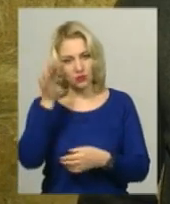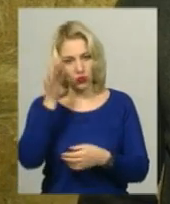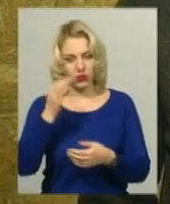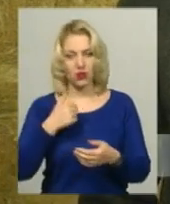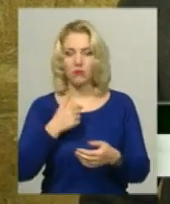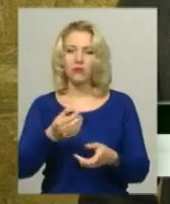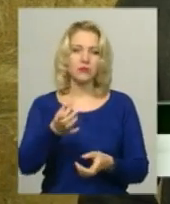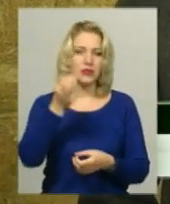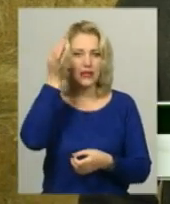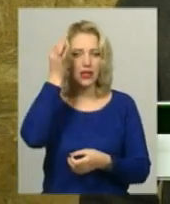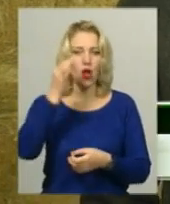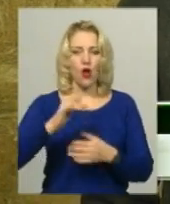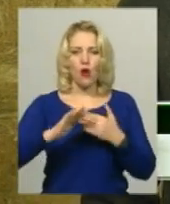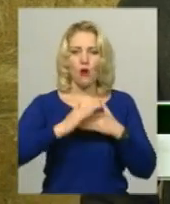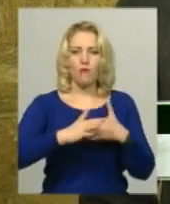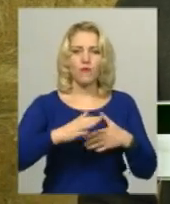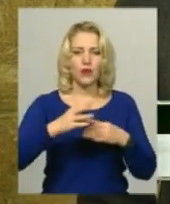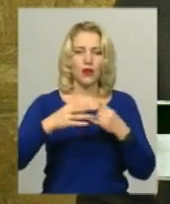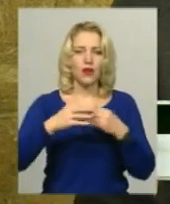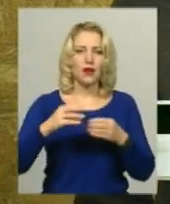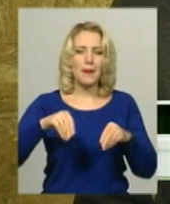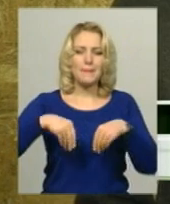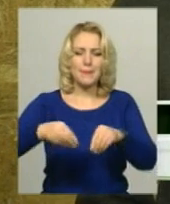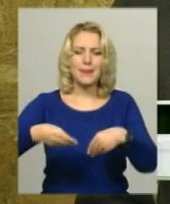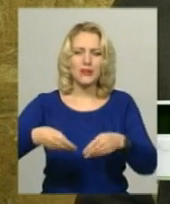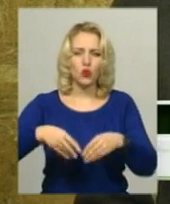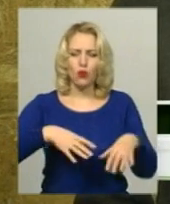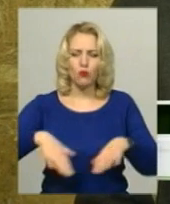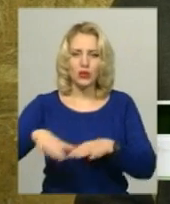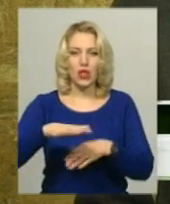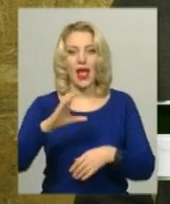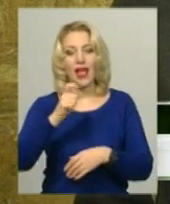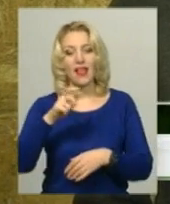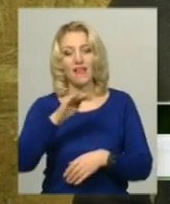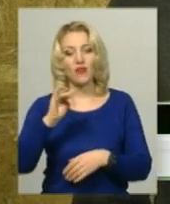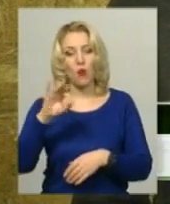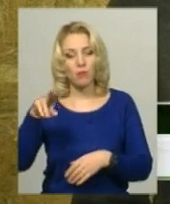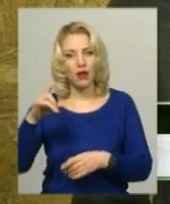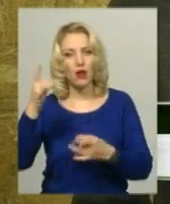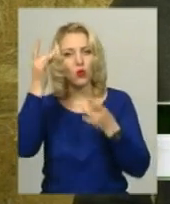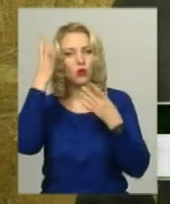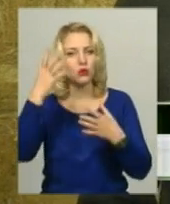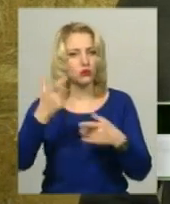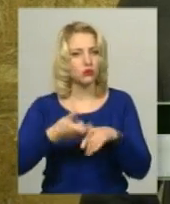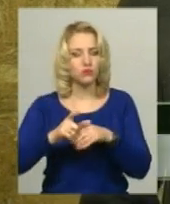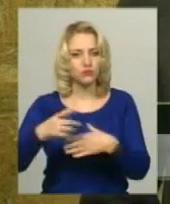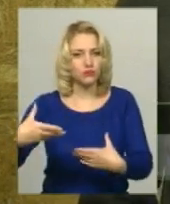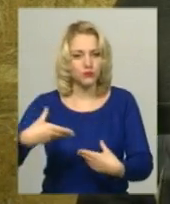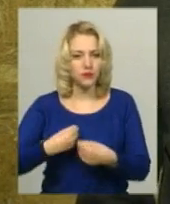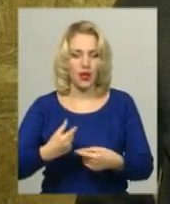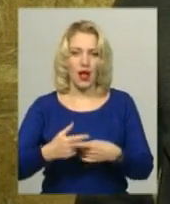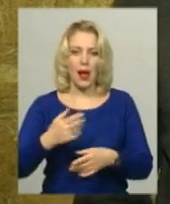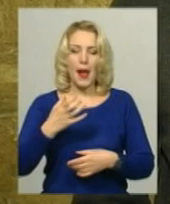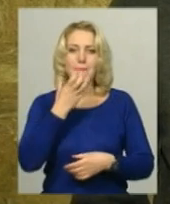пустеля була, в Судані це дуже привітні люди, Ефіопія культура, Південна Африка,